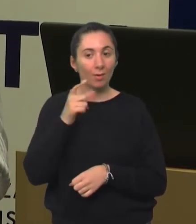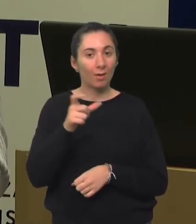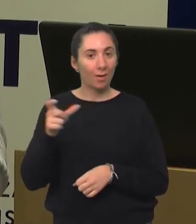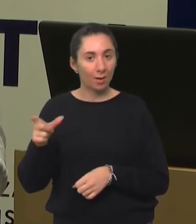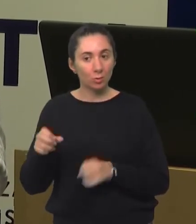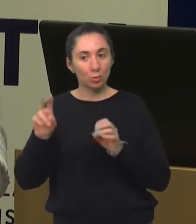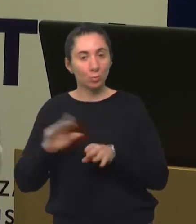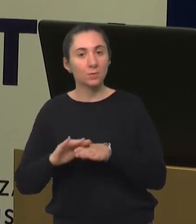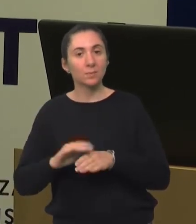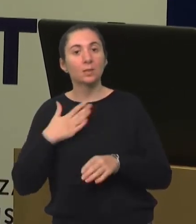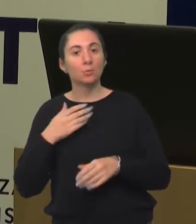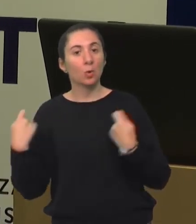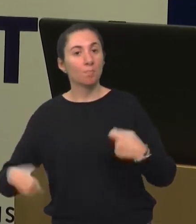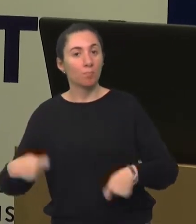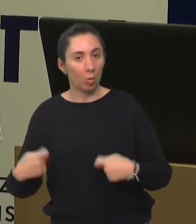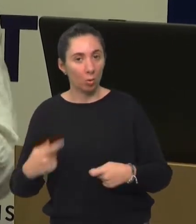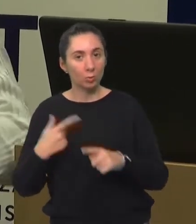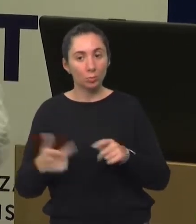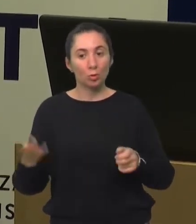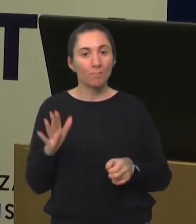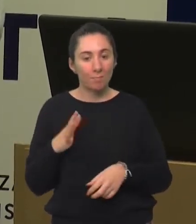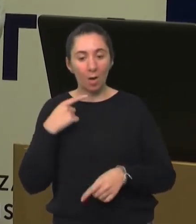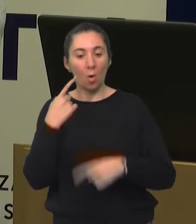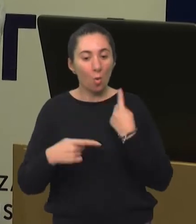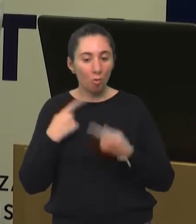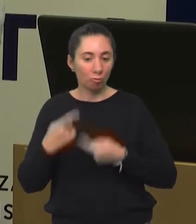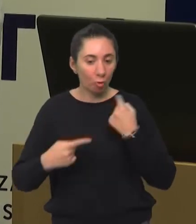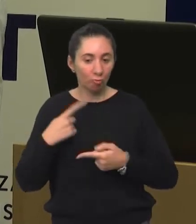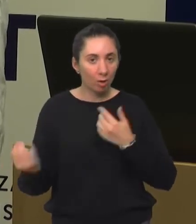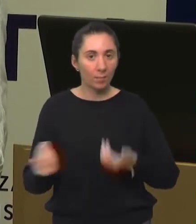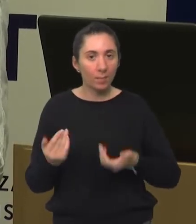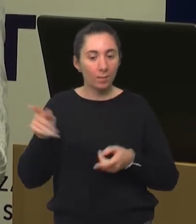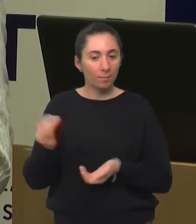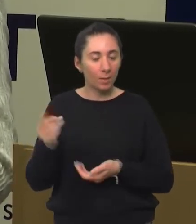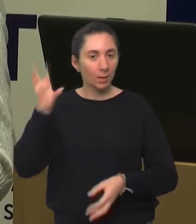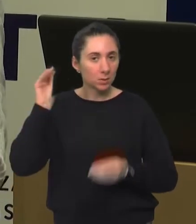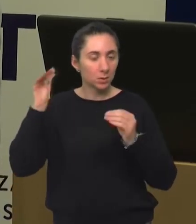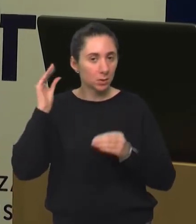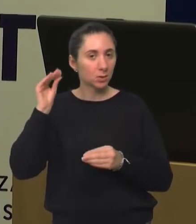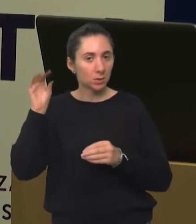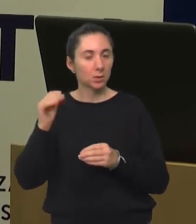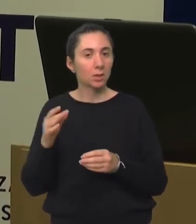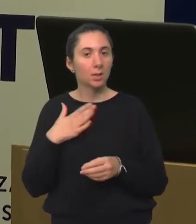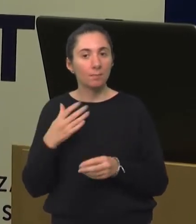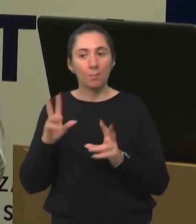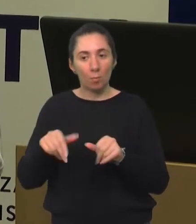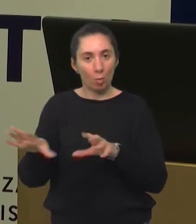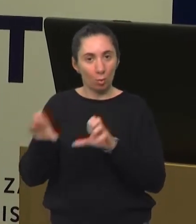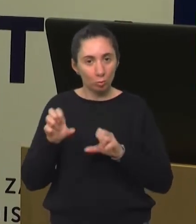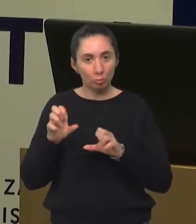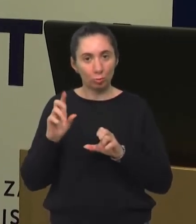biti sa 18 mjeseci bogatiji, upravo zato što je majka djetetu govorila je zapravo djete imalo sposobnost primiti.